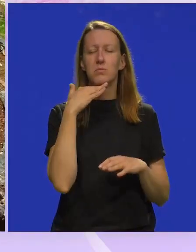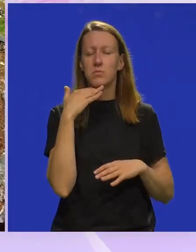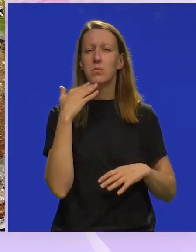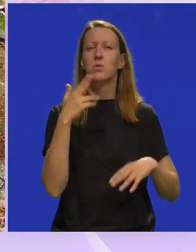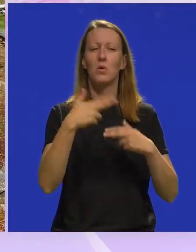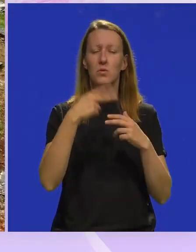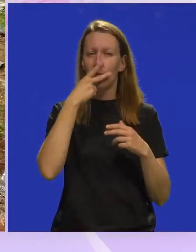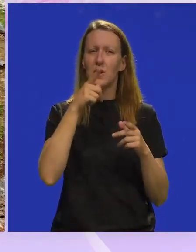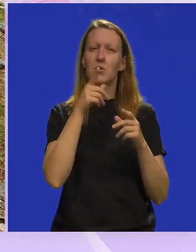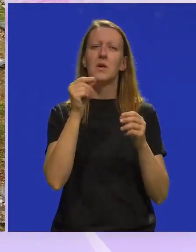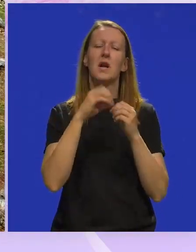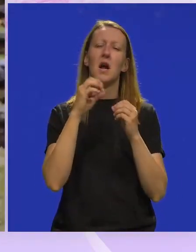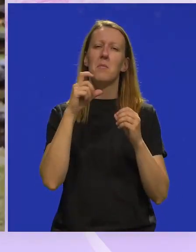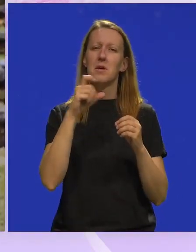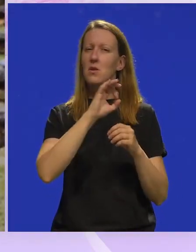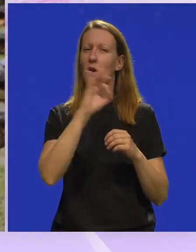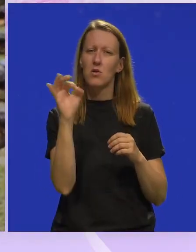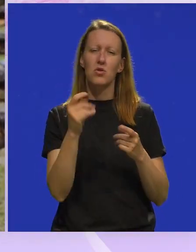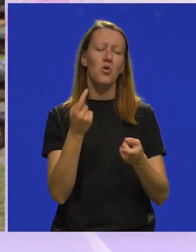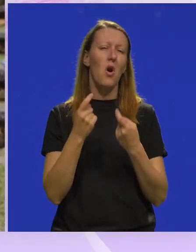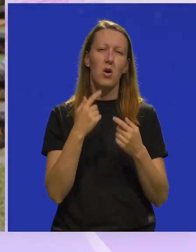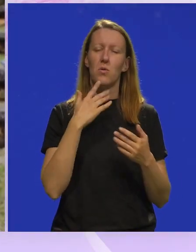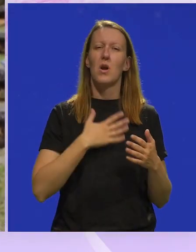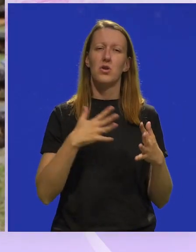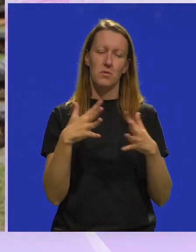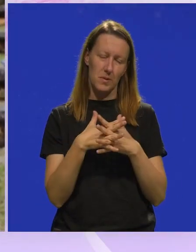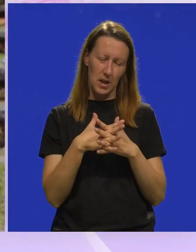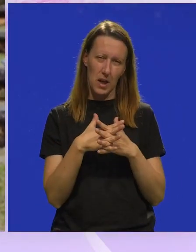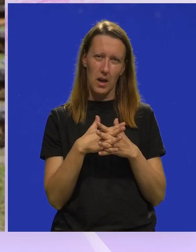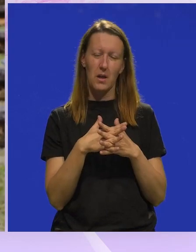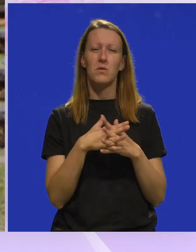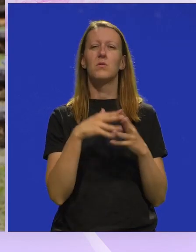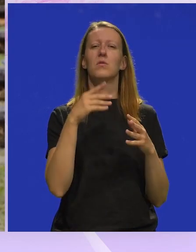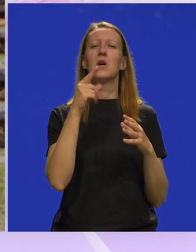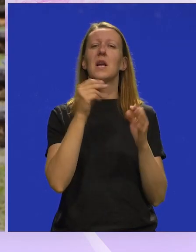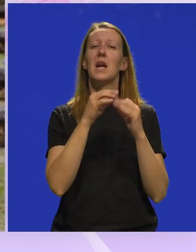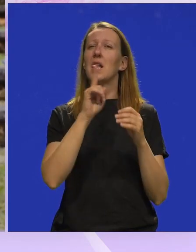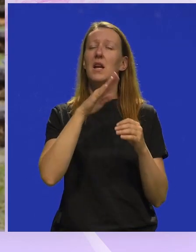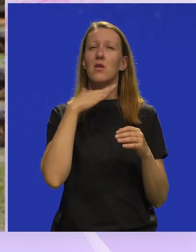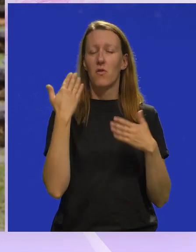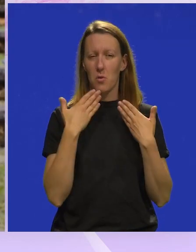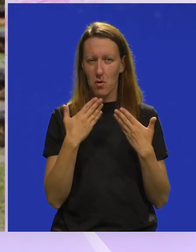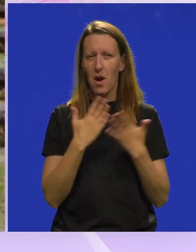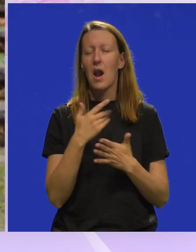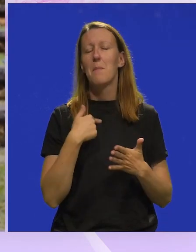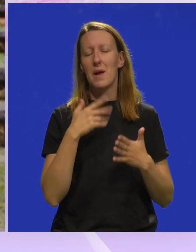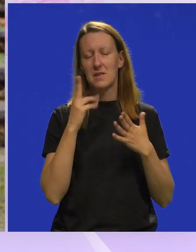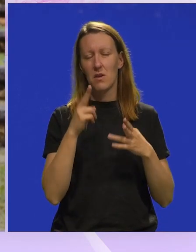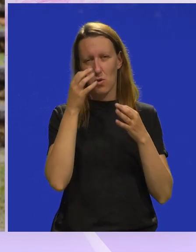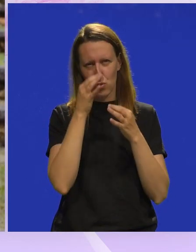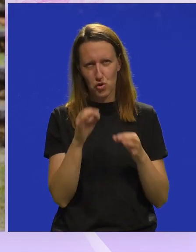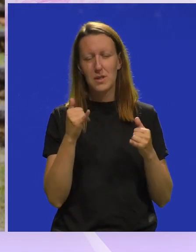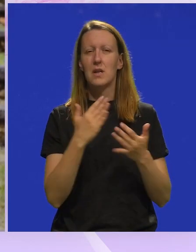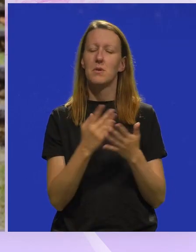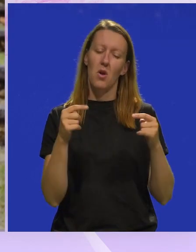puno, uskoro se vidimo i u Rapcu, fenomenalna događanja u našem gradu. Renata se možda nije dovoljno pohvalila, ali meni je izuzetna